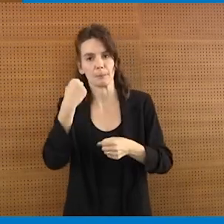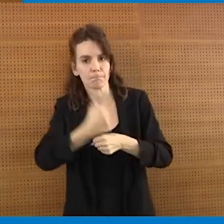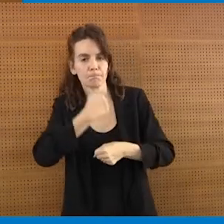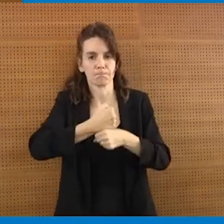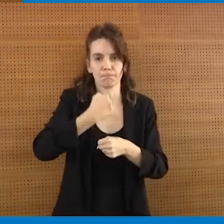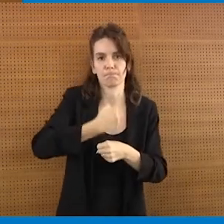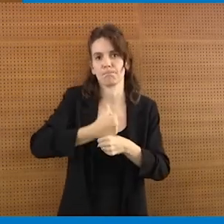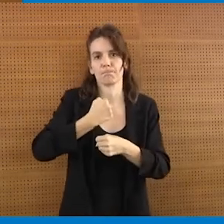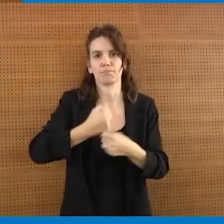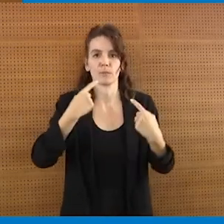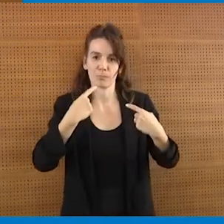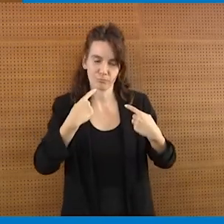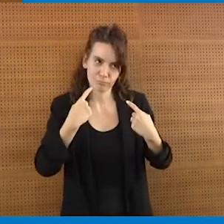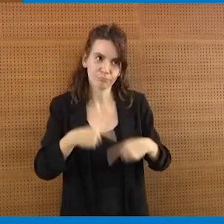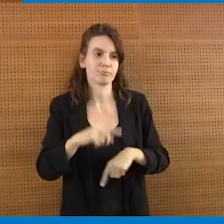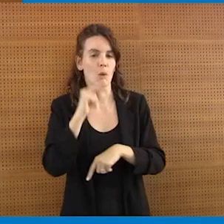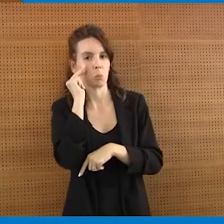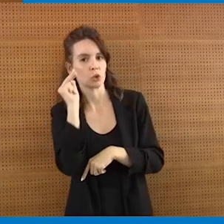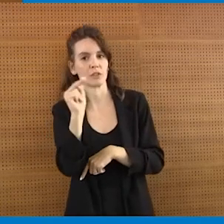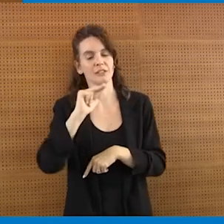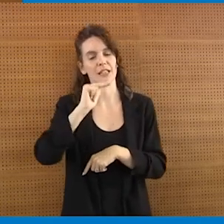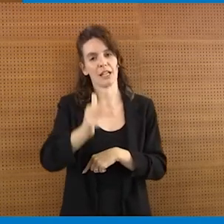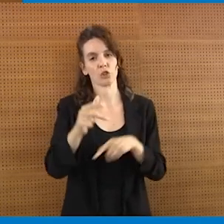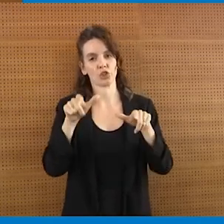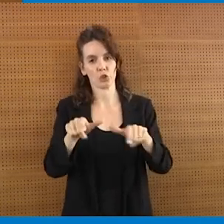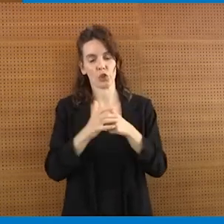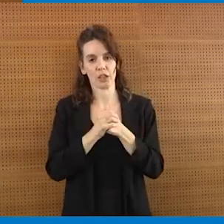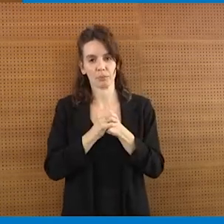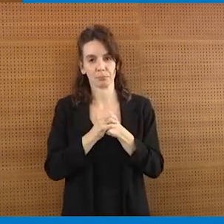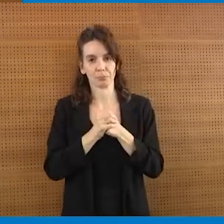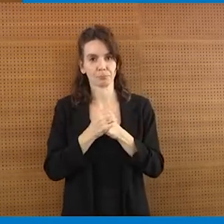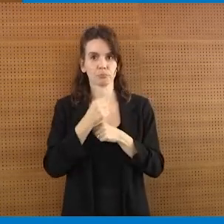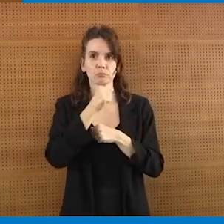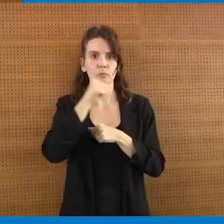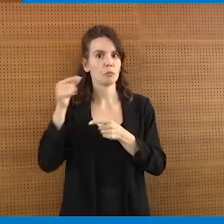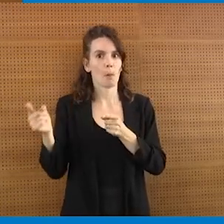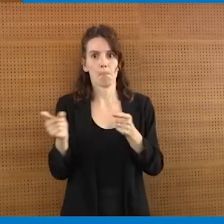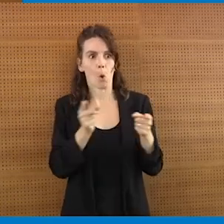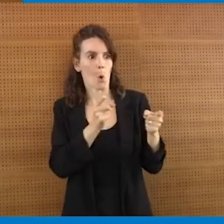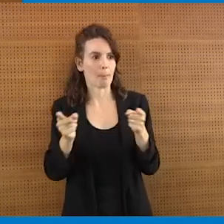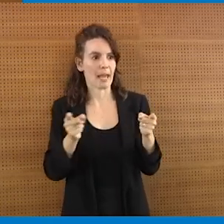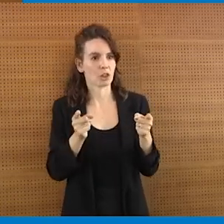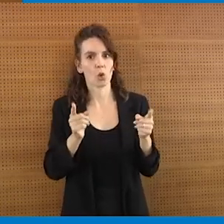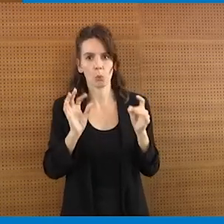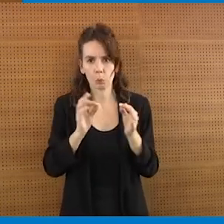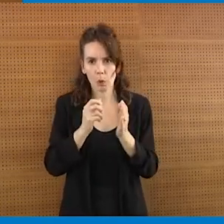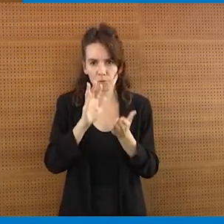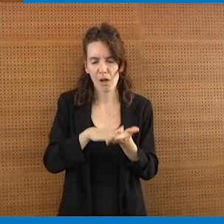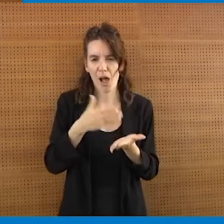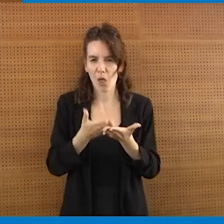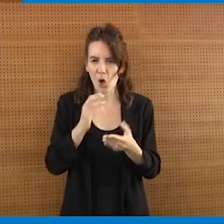la visione del terzo settore. Sicuramente abbiamo bisogno che questo momento storico veda